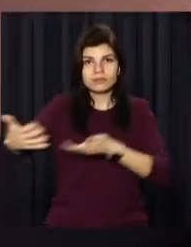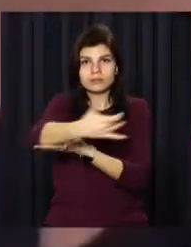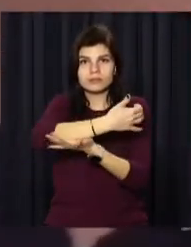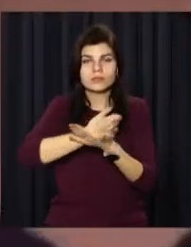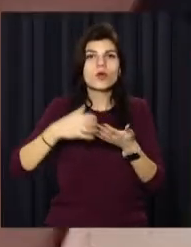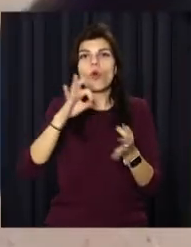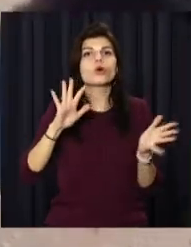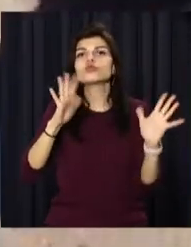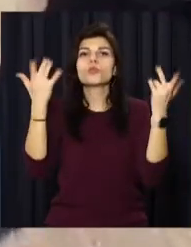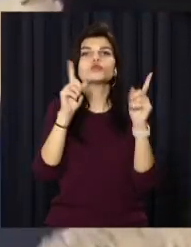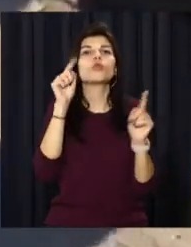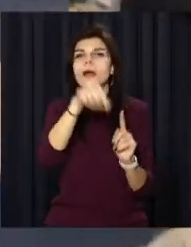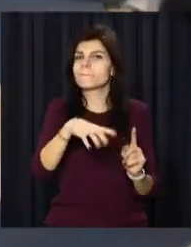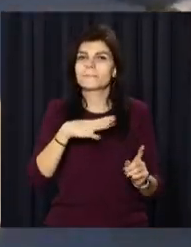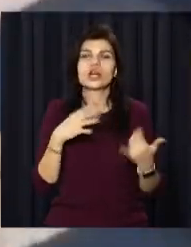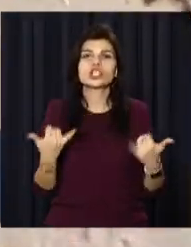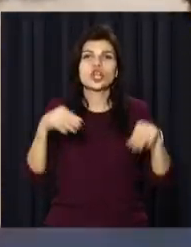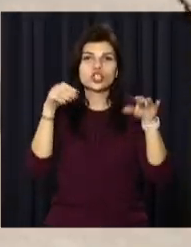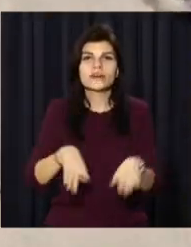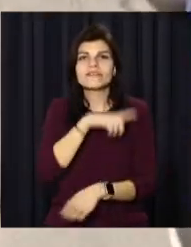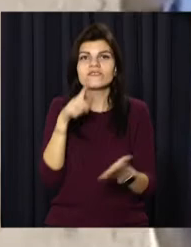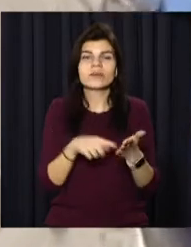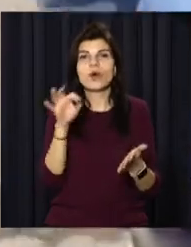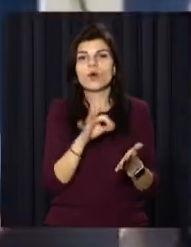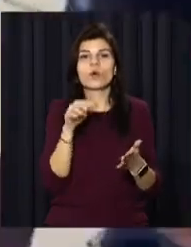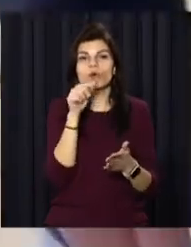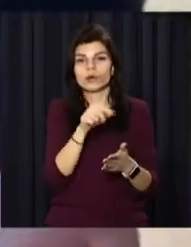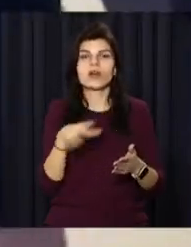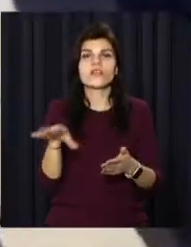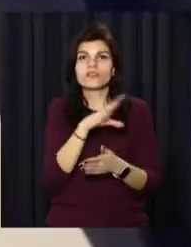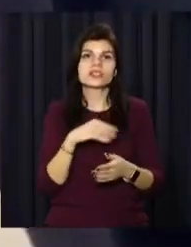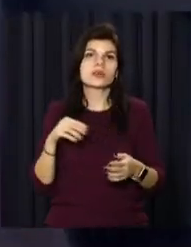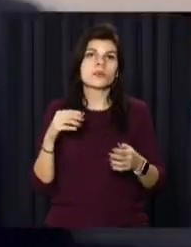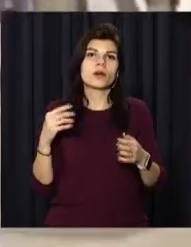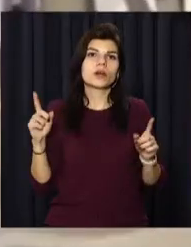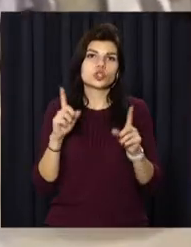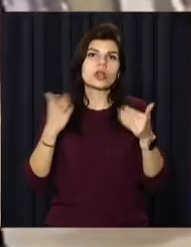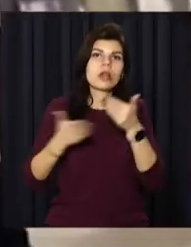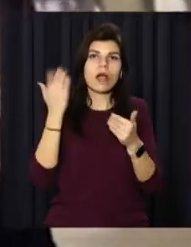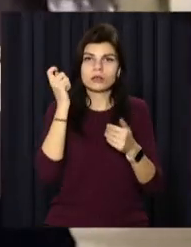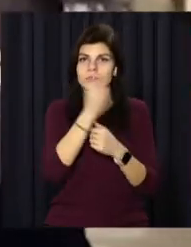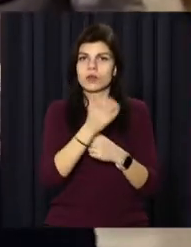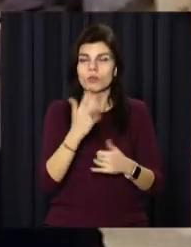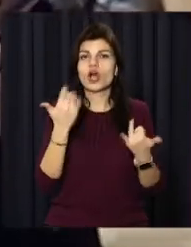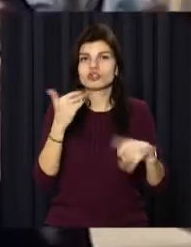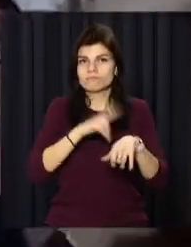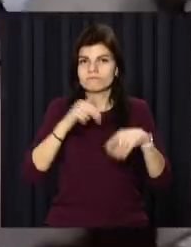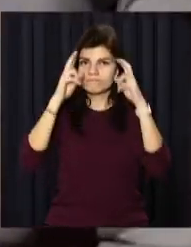подію. Зараз вирішується питання про обрання усім підозрюваним запобіжного заходу. Триває слідство.